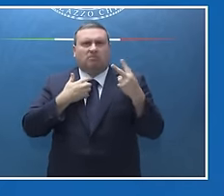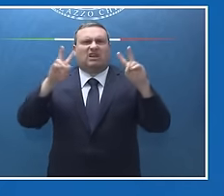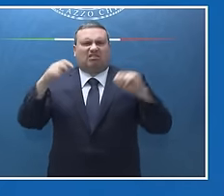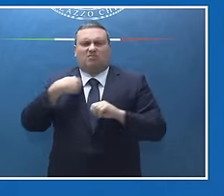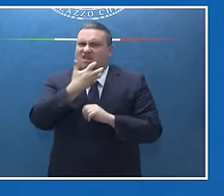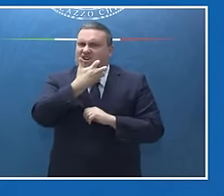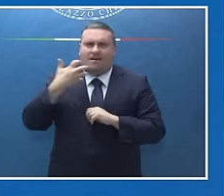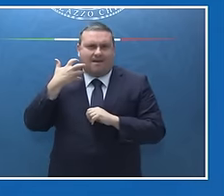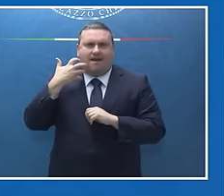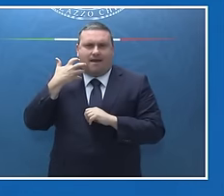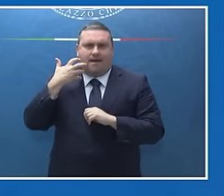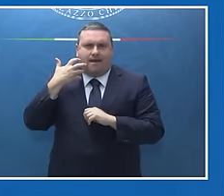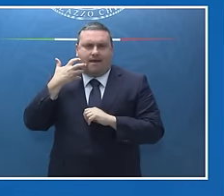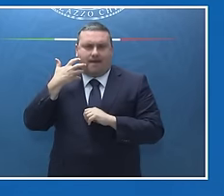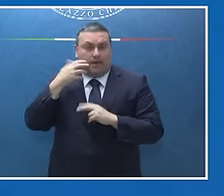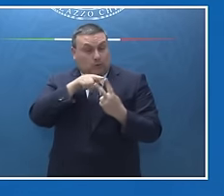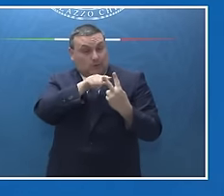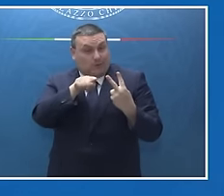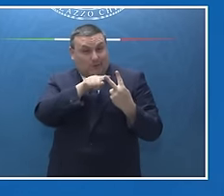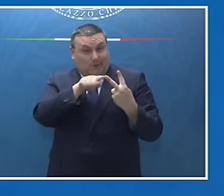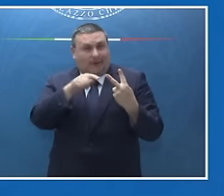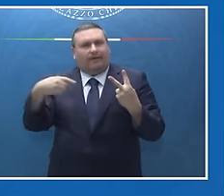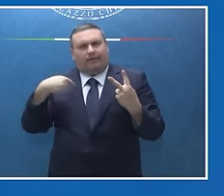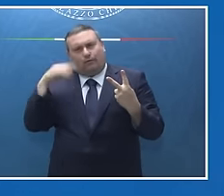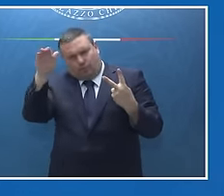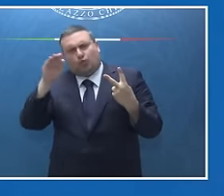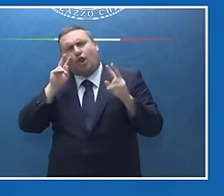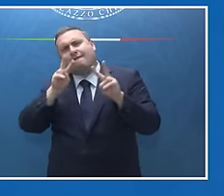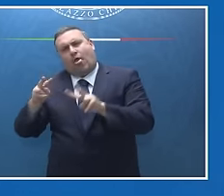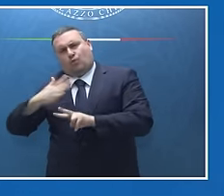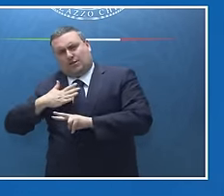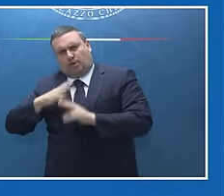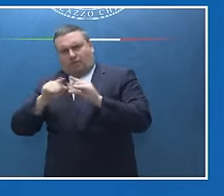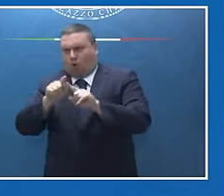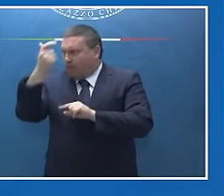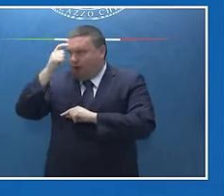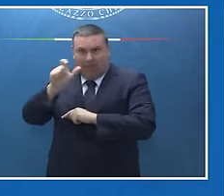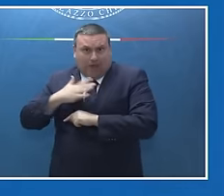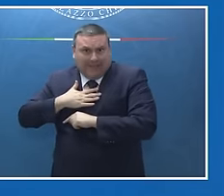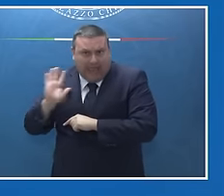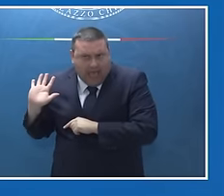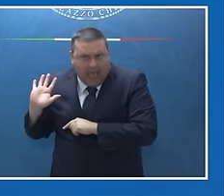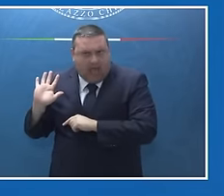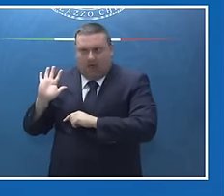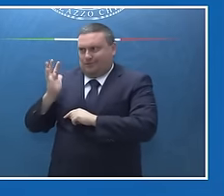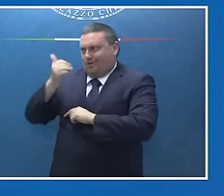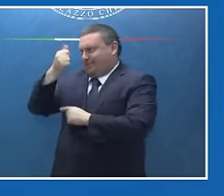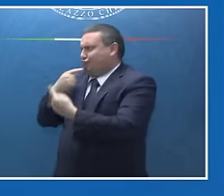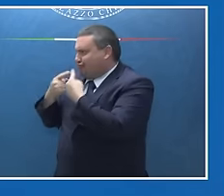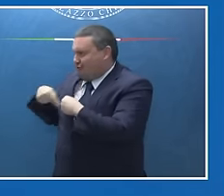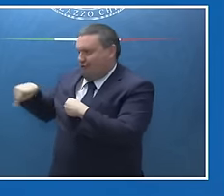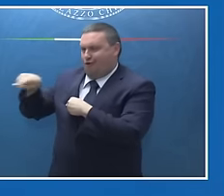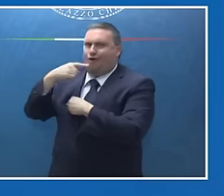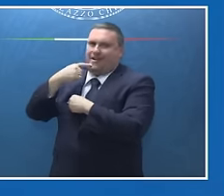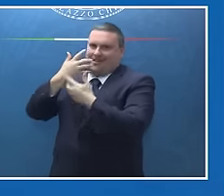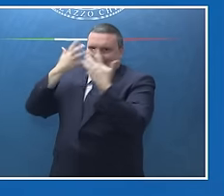e sulla base dei quali poi farò le mie valutazioni come Governo italiano, sentiti anche chiaramente gli